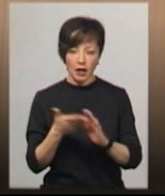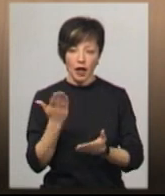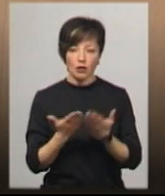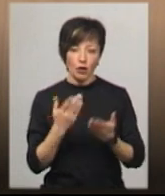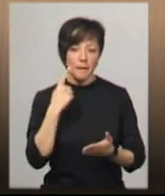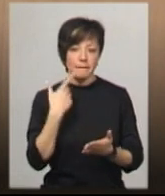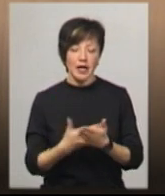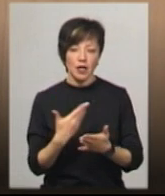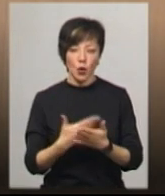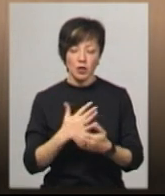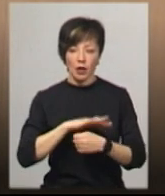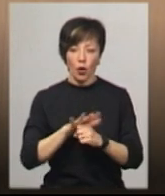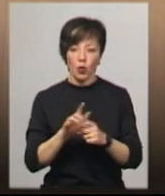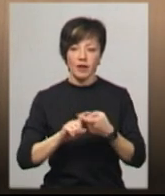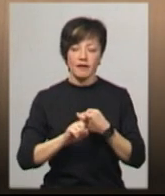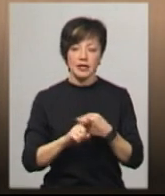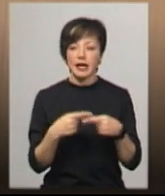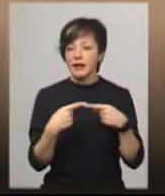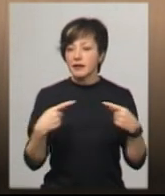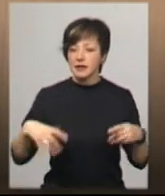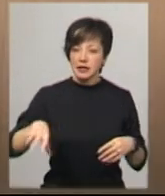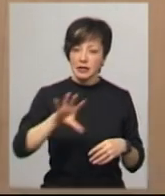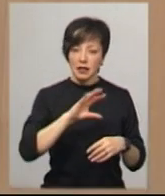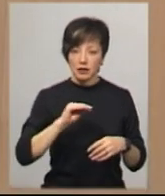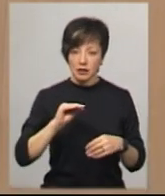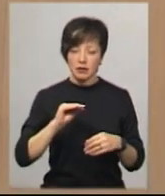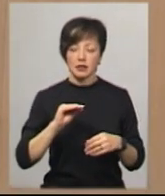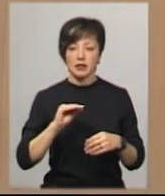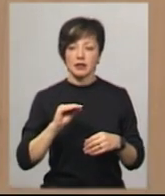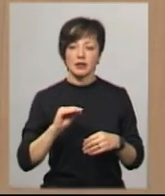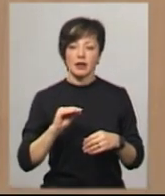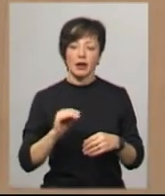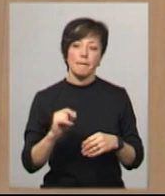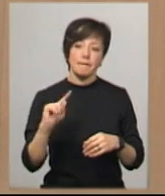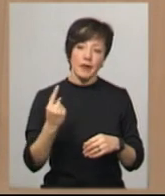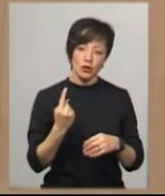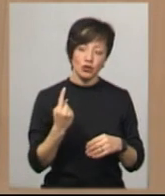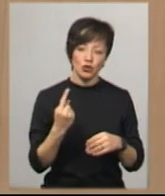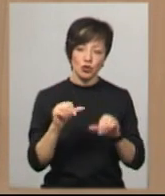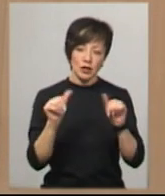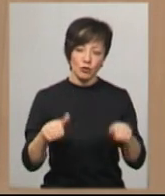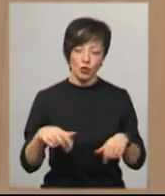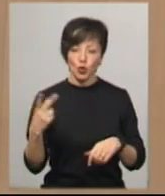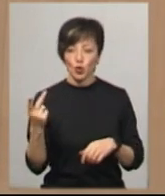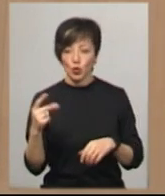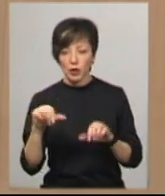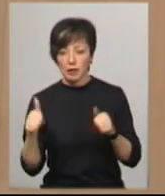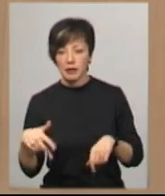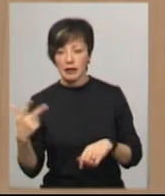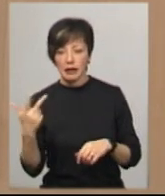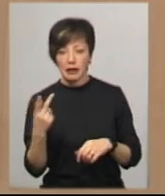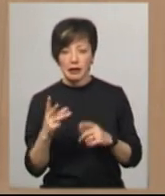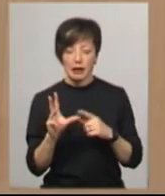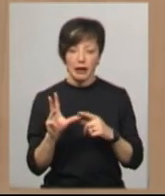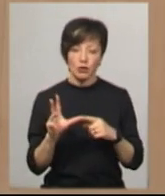коронавірус. Є всі засоби індивідуального захисту, як і першого типу, так і другого типу, так і третього